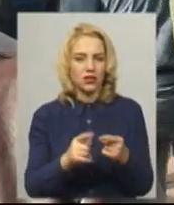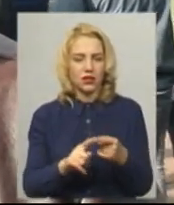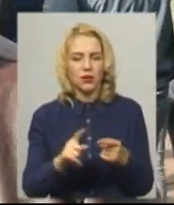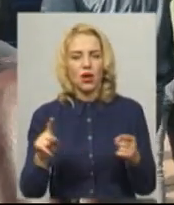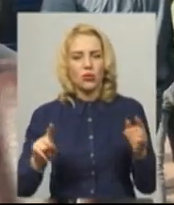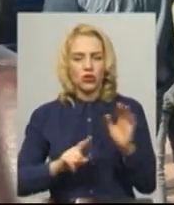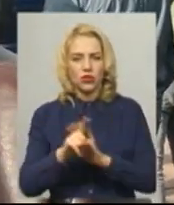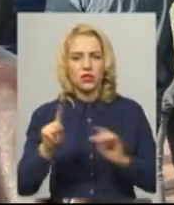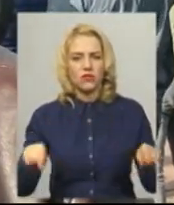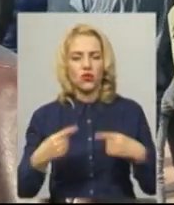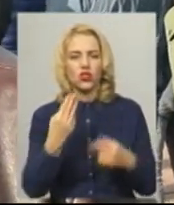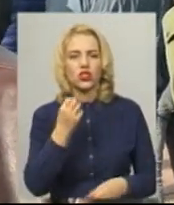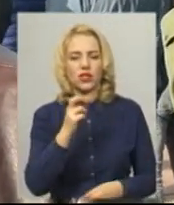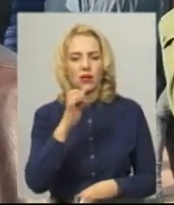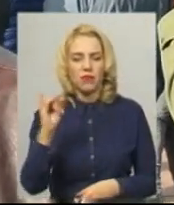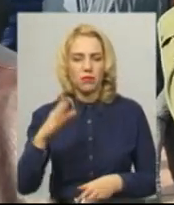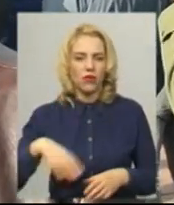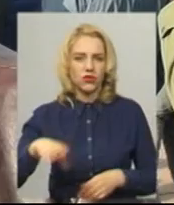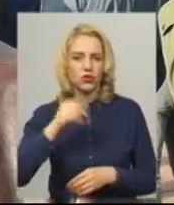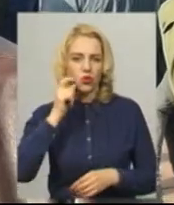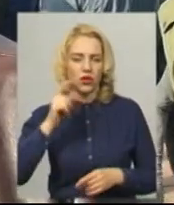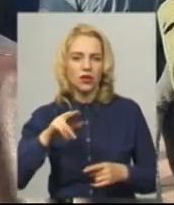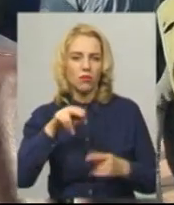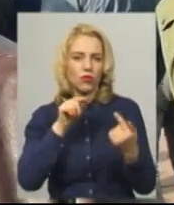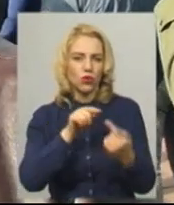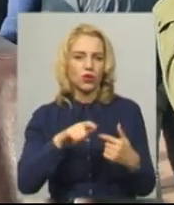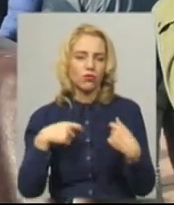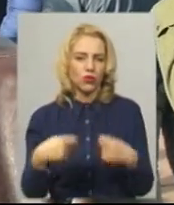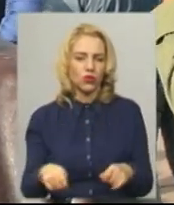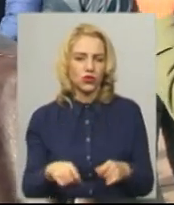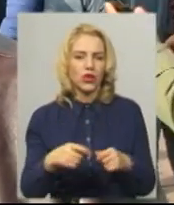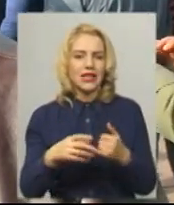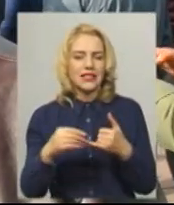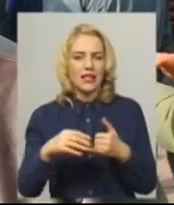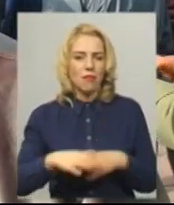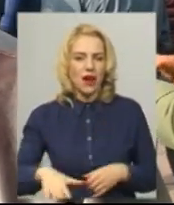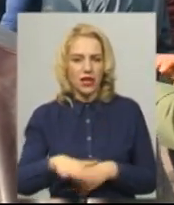створені штаби по всій Україні, спротиву продажу землі.